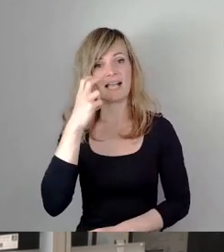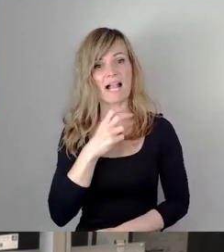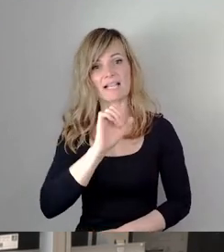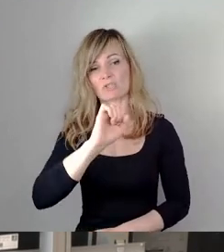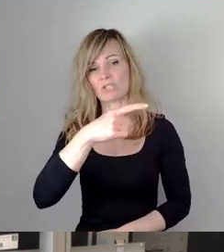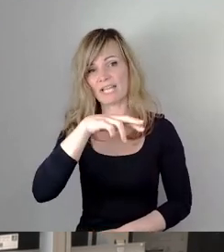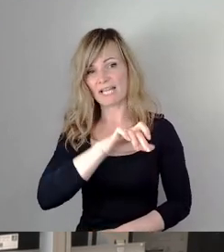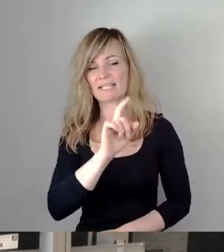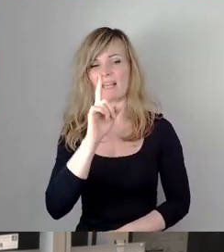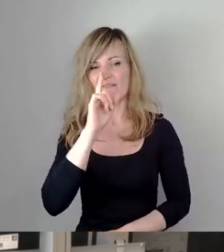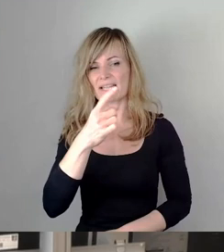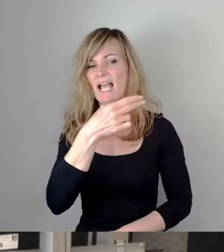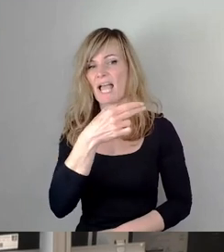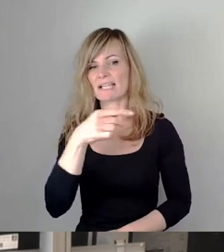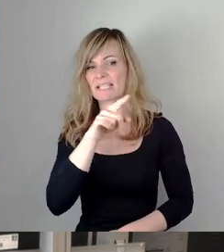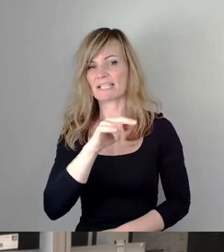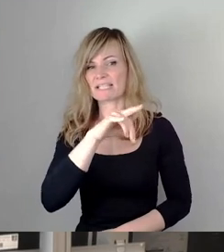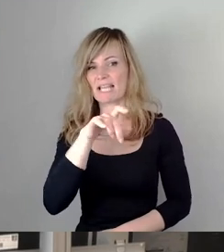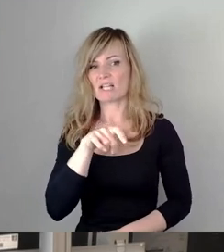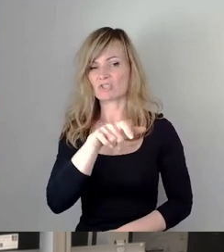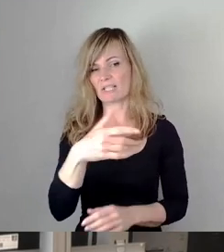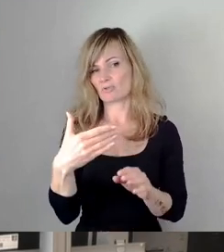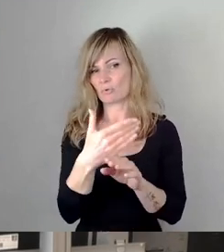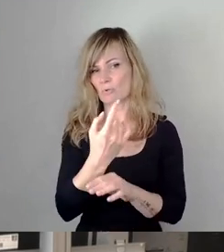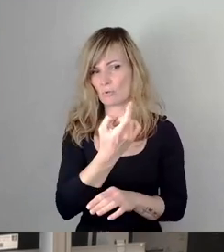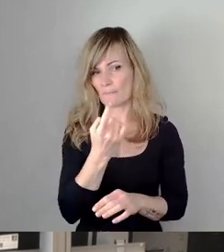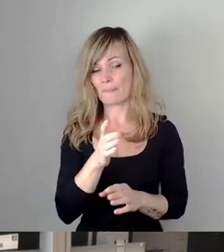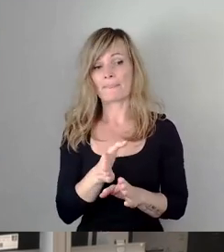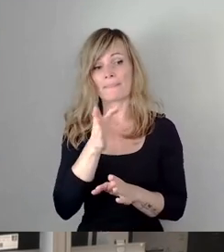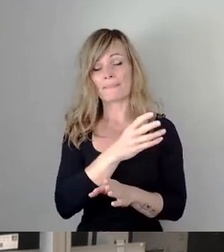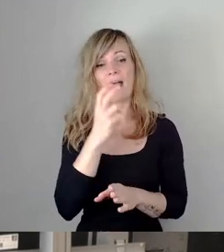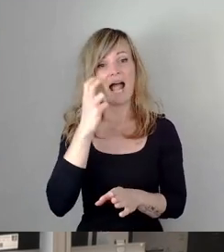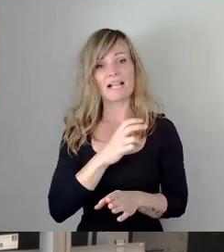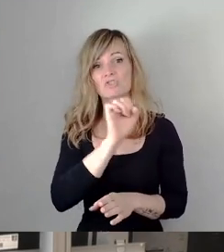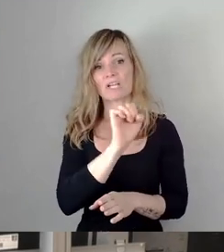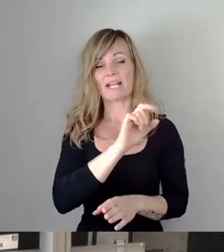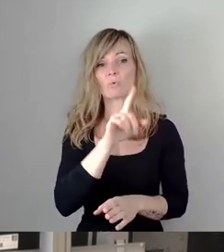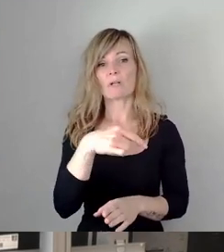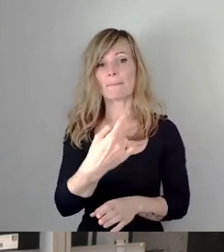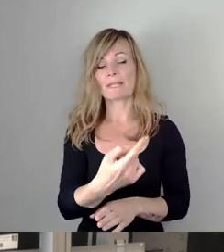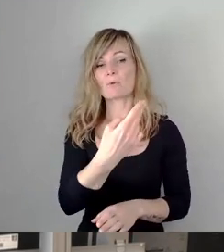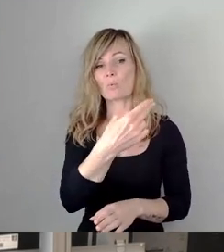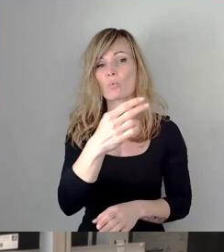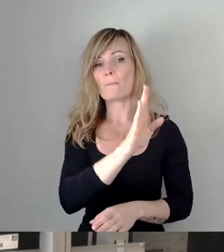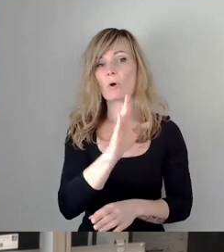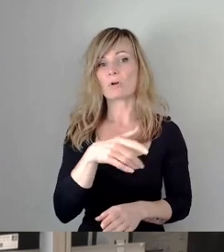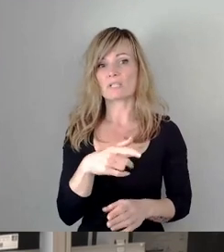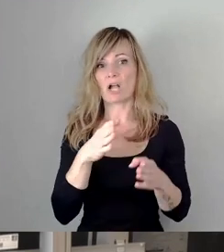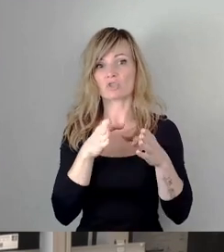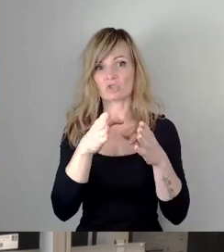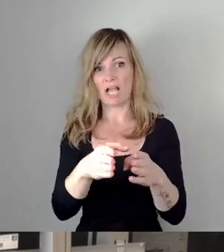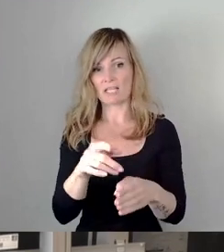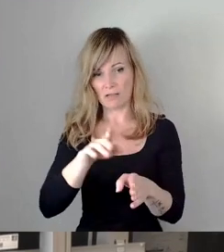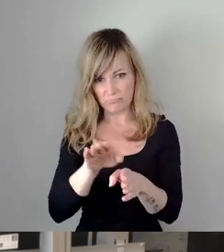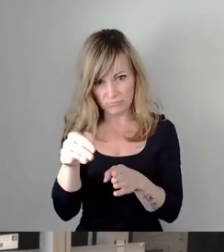-Straße mal zu Störungen kommt, durch die Seitenstraßen von Altstrehlen oder sogar bis zur Hugu-Bürgner-Straße fahren, um irgendwie auf das